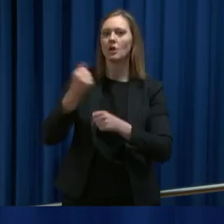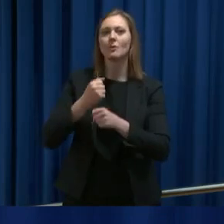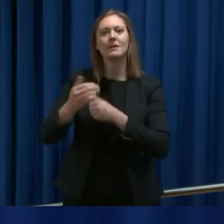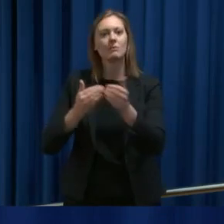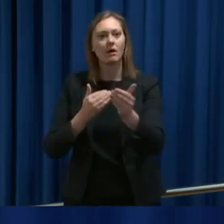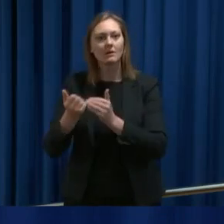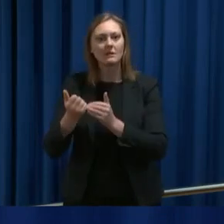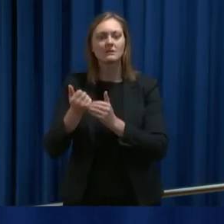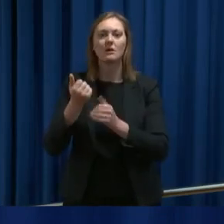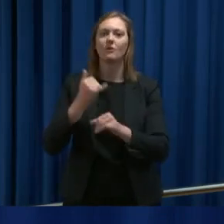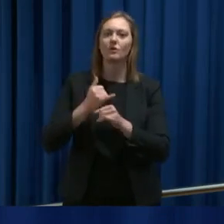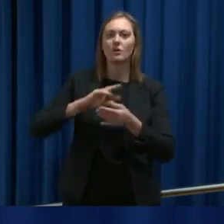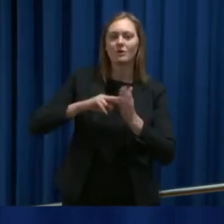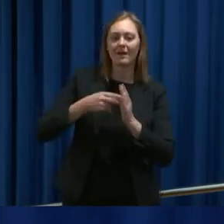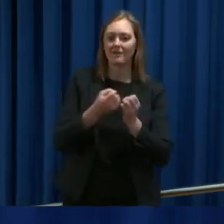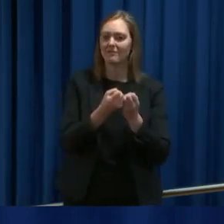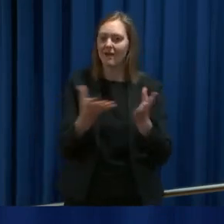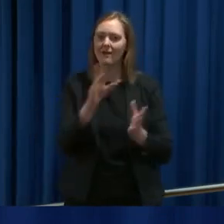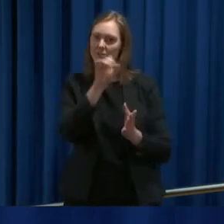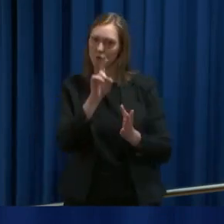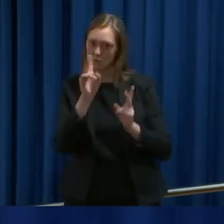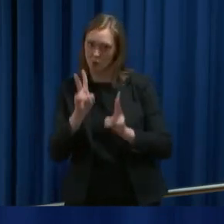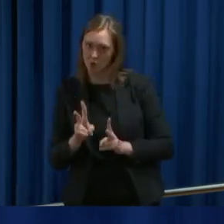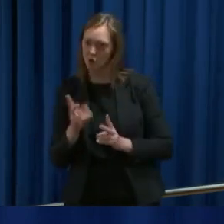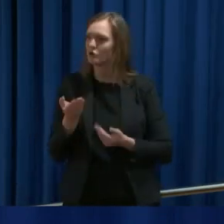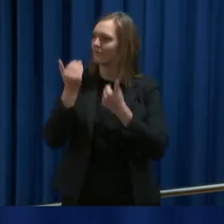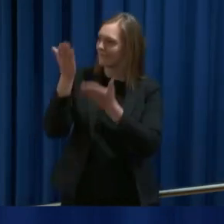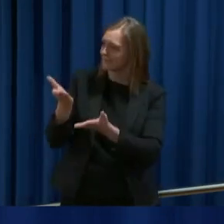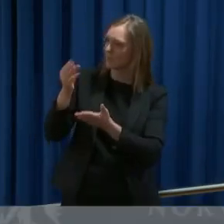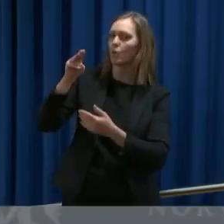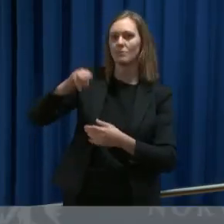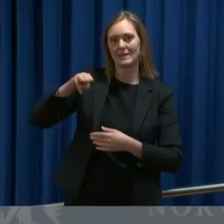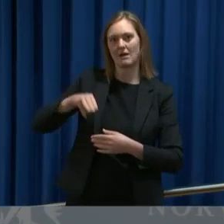håndtere veldig mange av de andre spørsmålene. Vær så god, Monika.